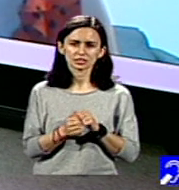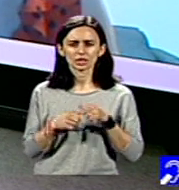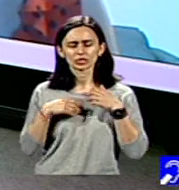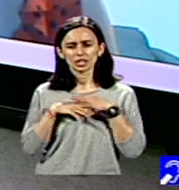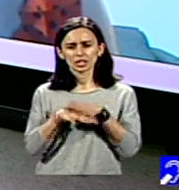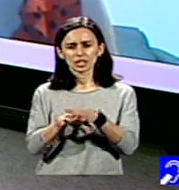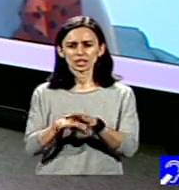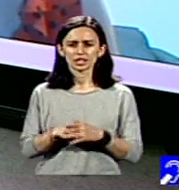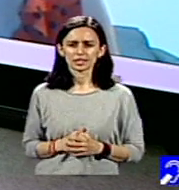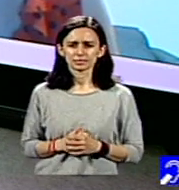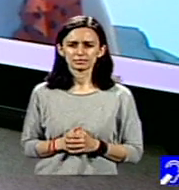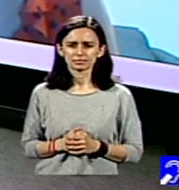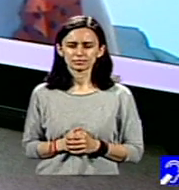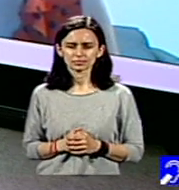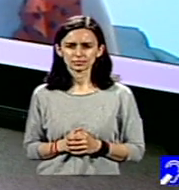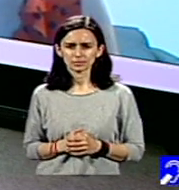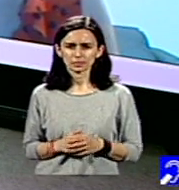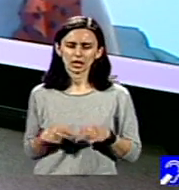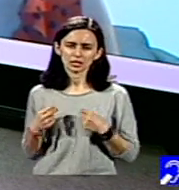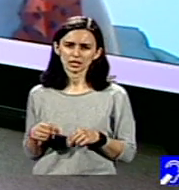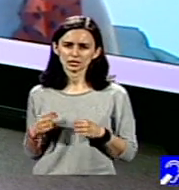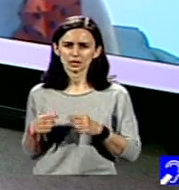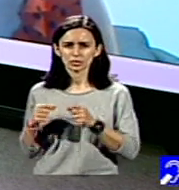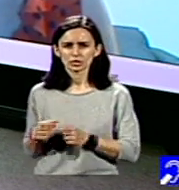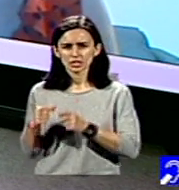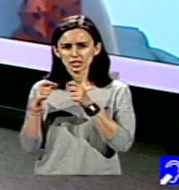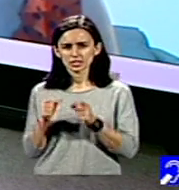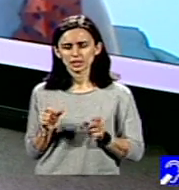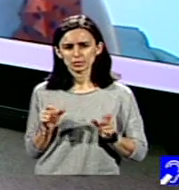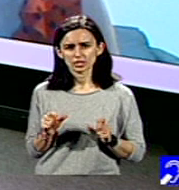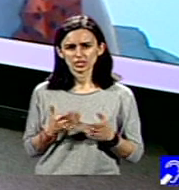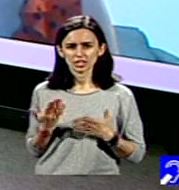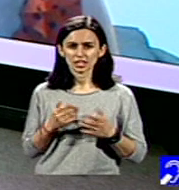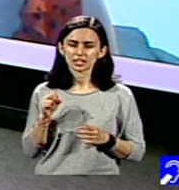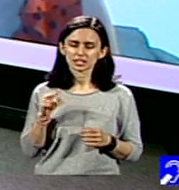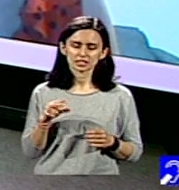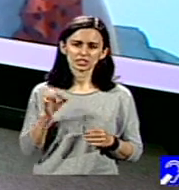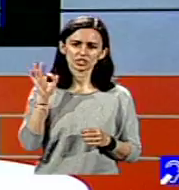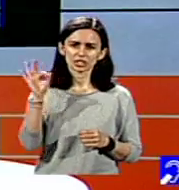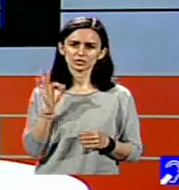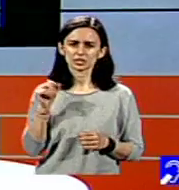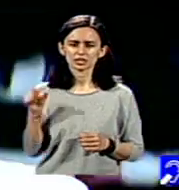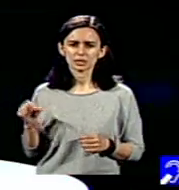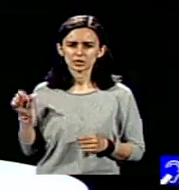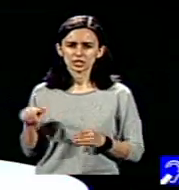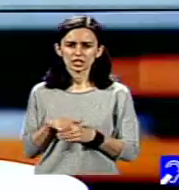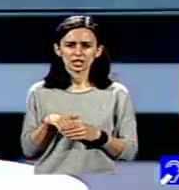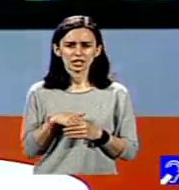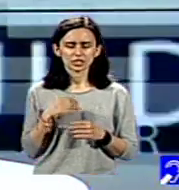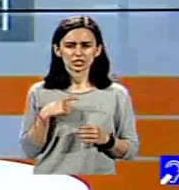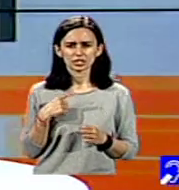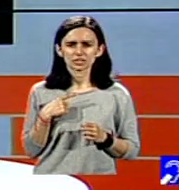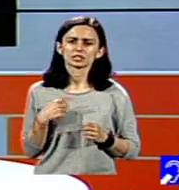Adică, de exemplu, cum avem noi unitățile protejate în care 30% dintre angajați fac parte dintr-un grup